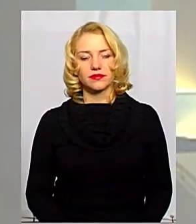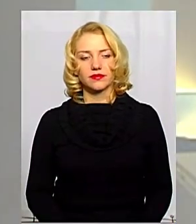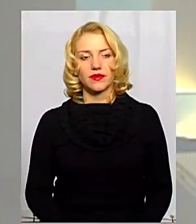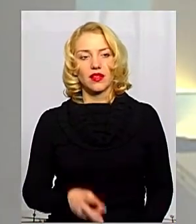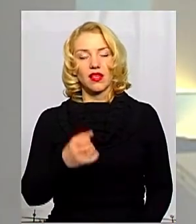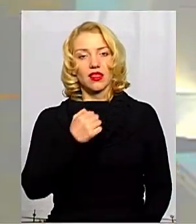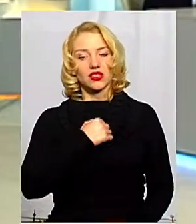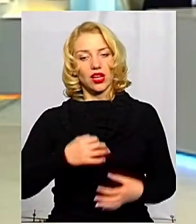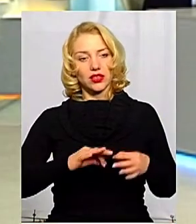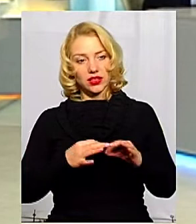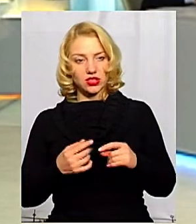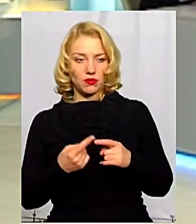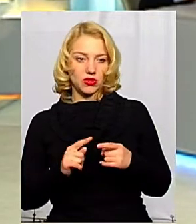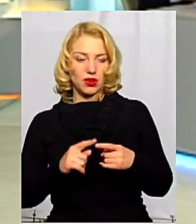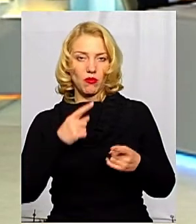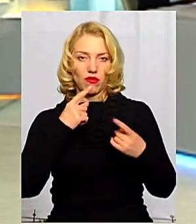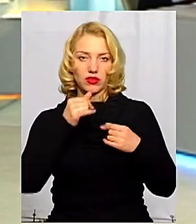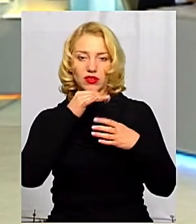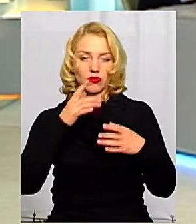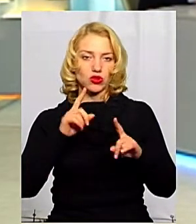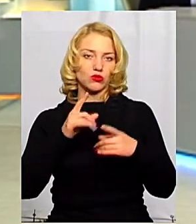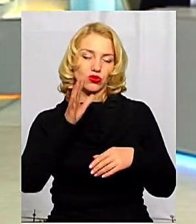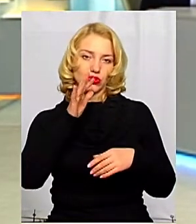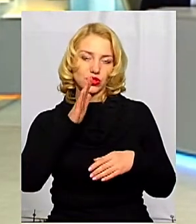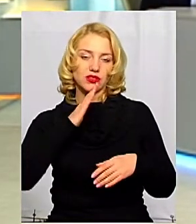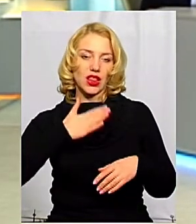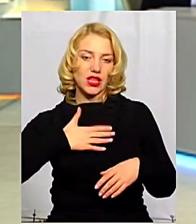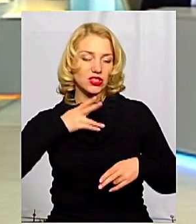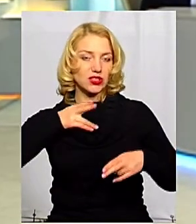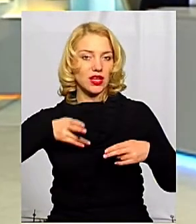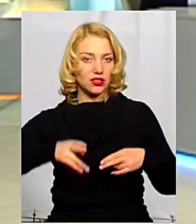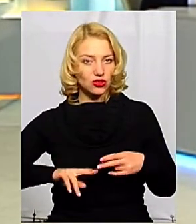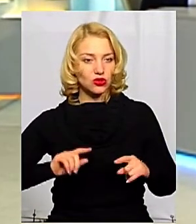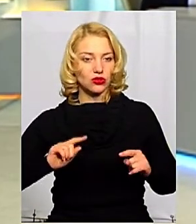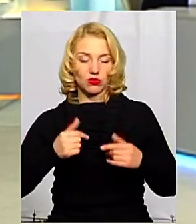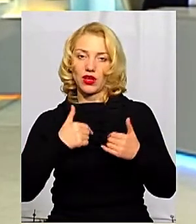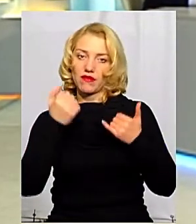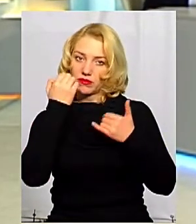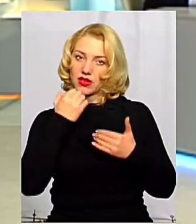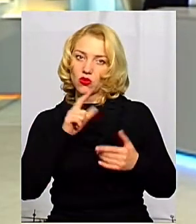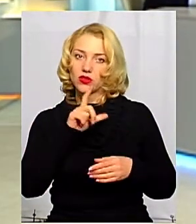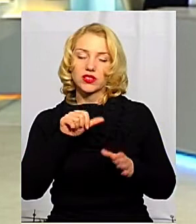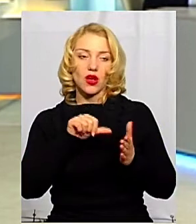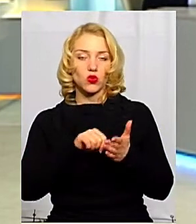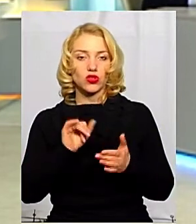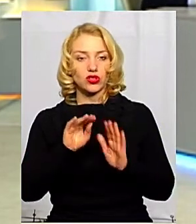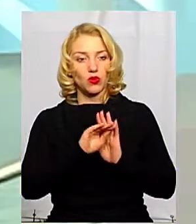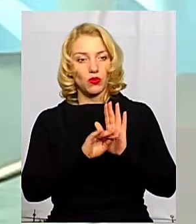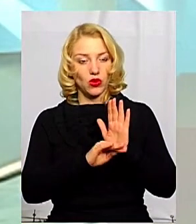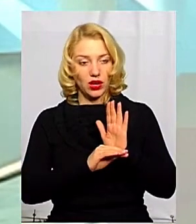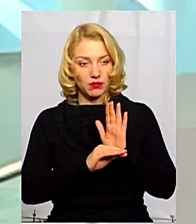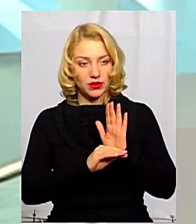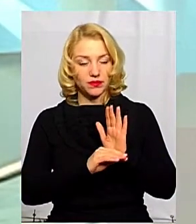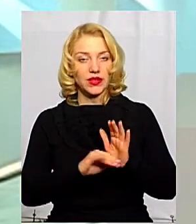На жаль, детальніше про це поговорити не можемо, бо час наш закінчується, тому я вам дякую за участь у програмі.